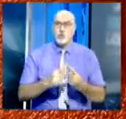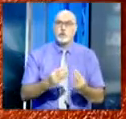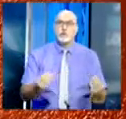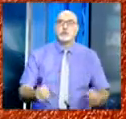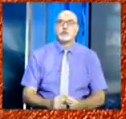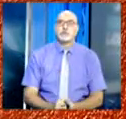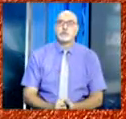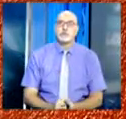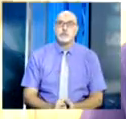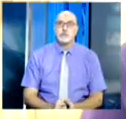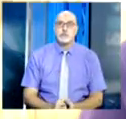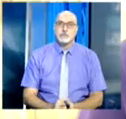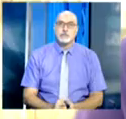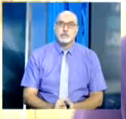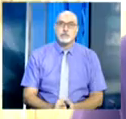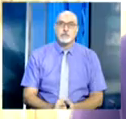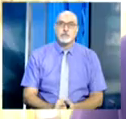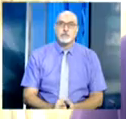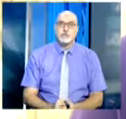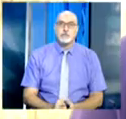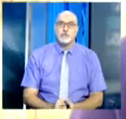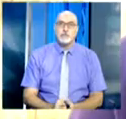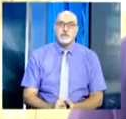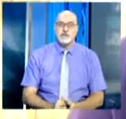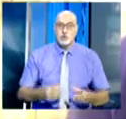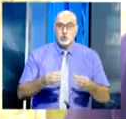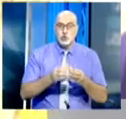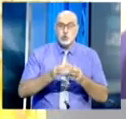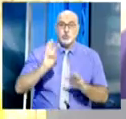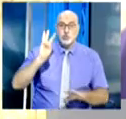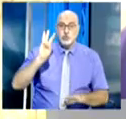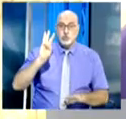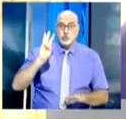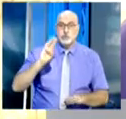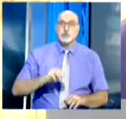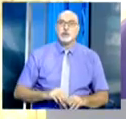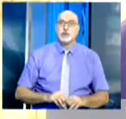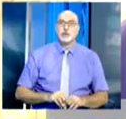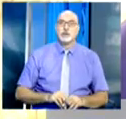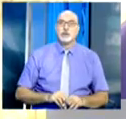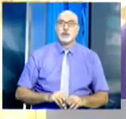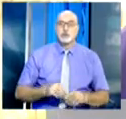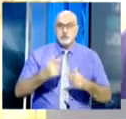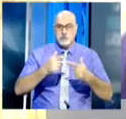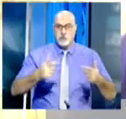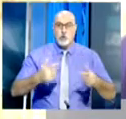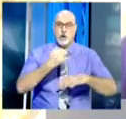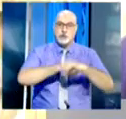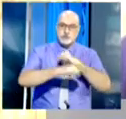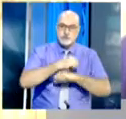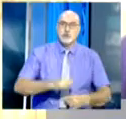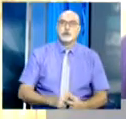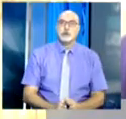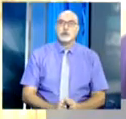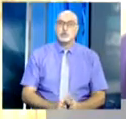تشتغل أفواج كشافة إسلامية جزائرية وأبنائها على مختلف النشاطات التي